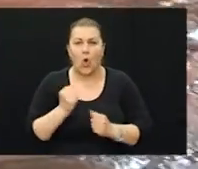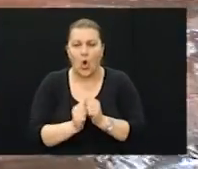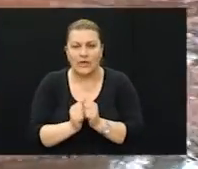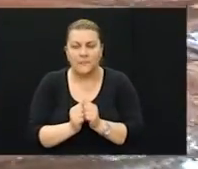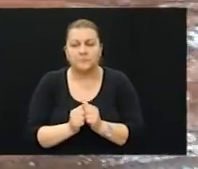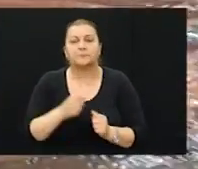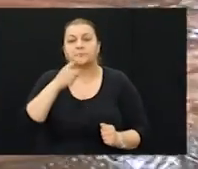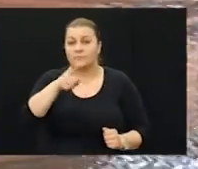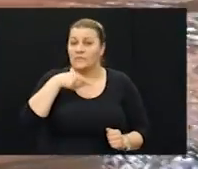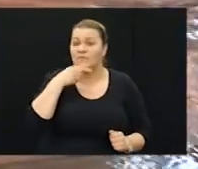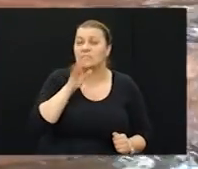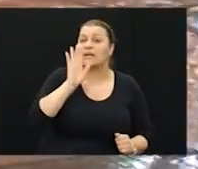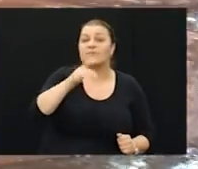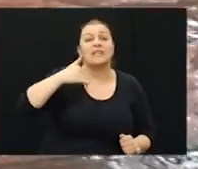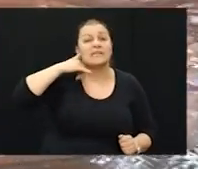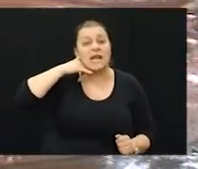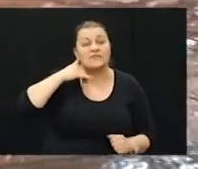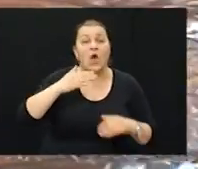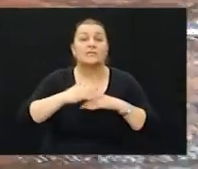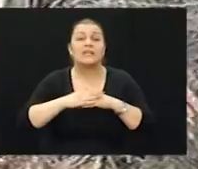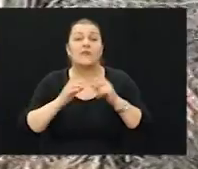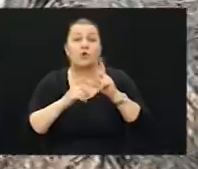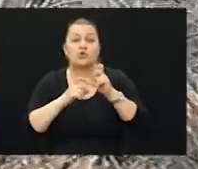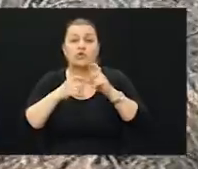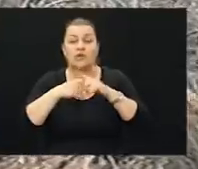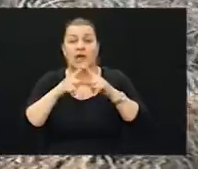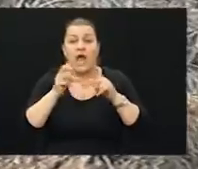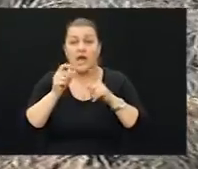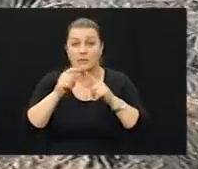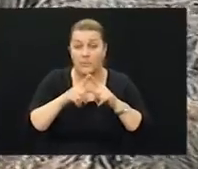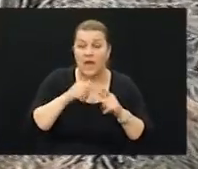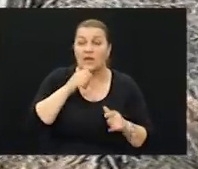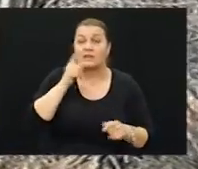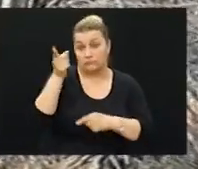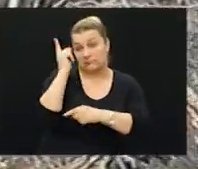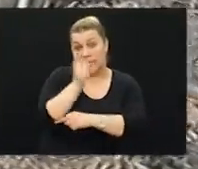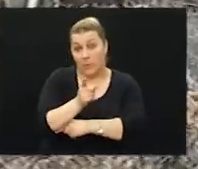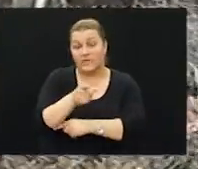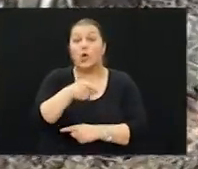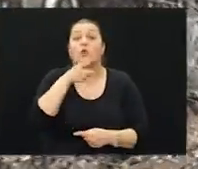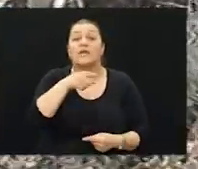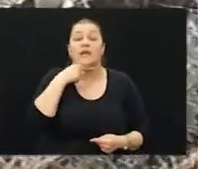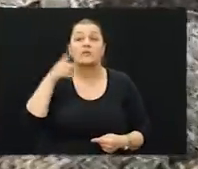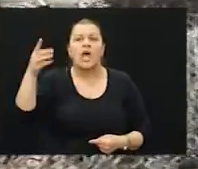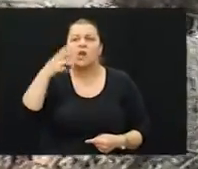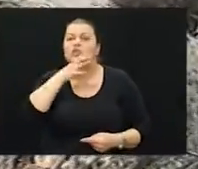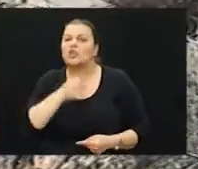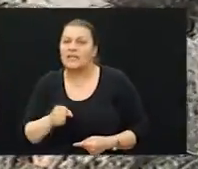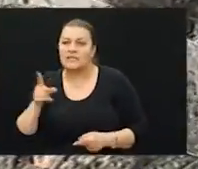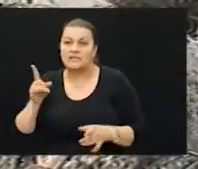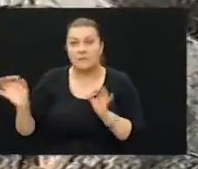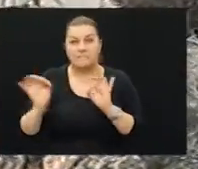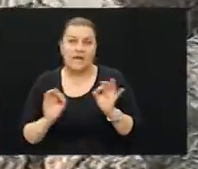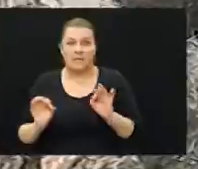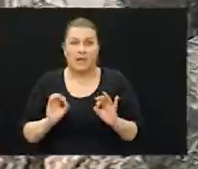Rekste mi da vas je nazvao zdravko škarpa za pojednike i rekao da se četnici grupiraju